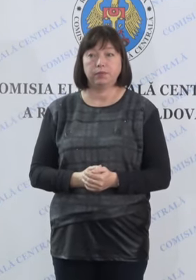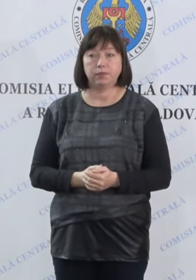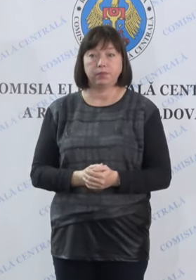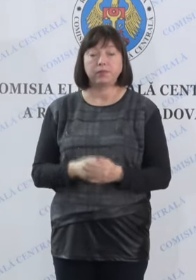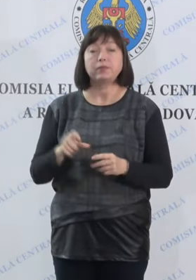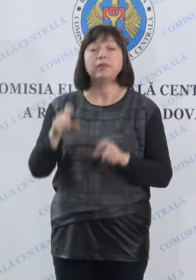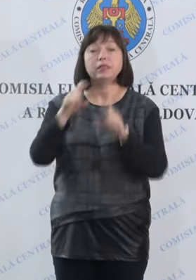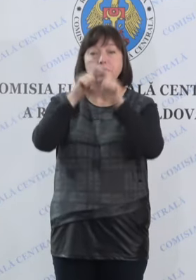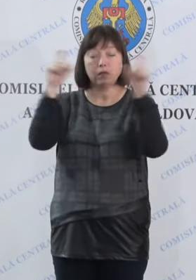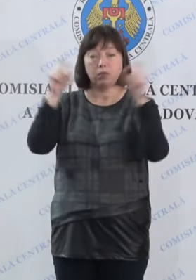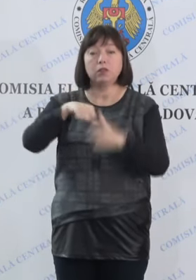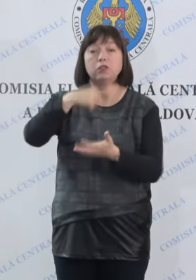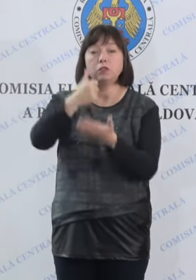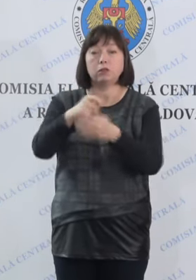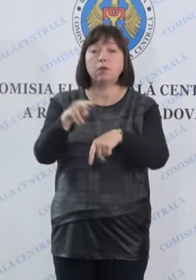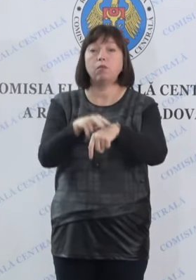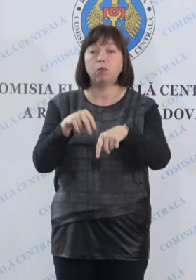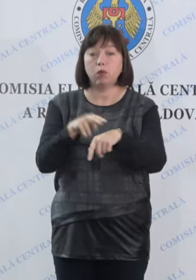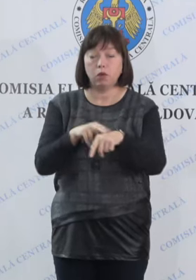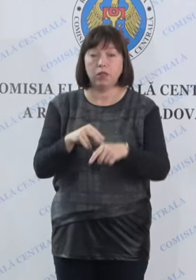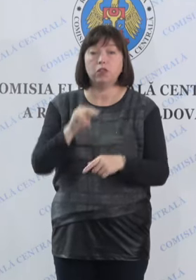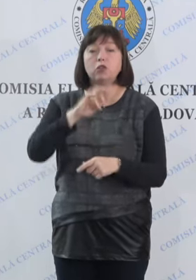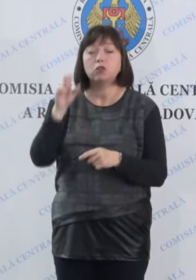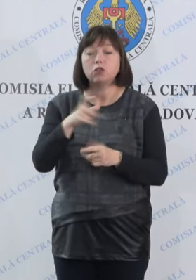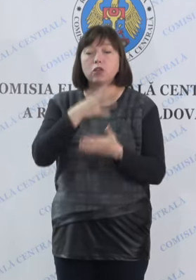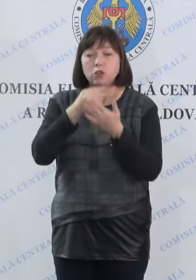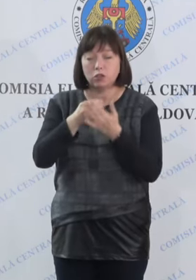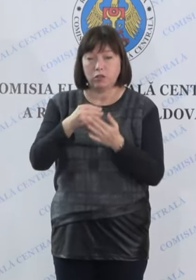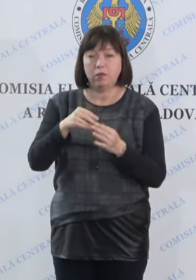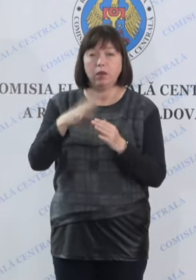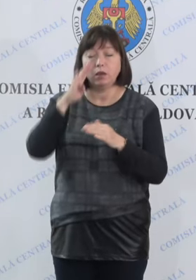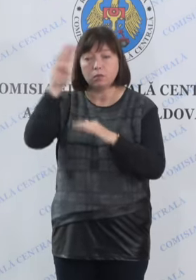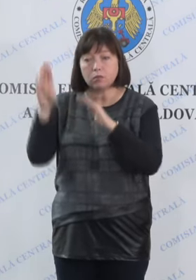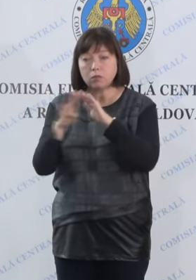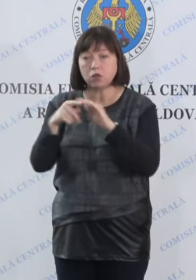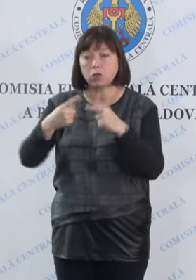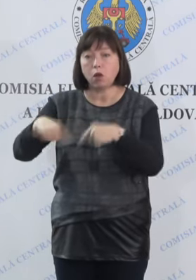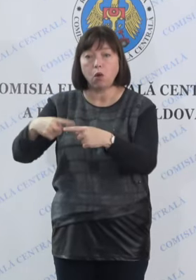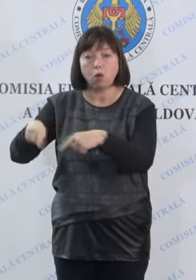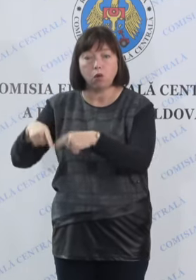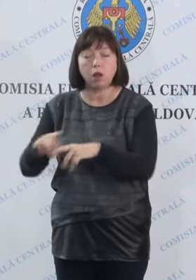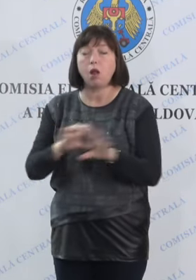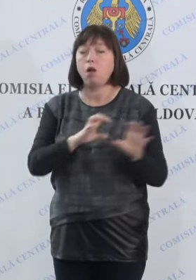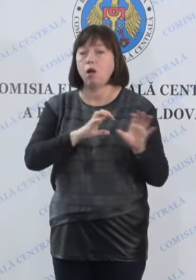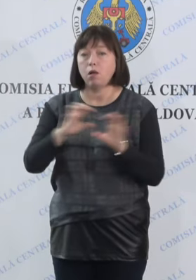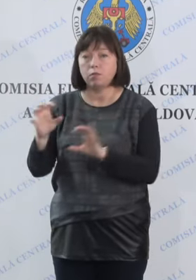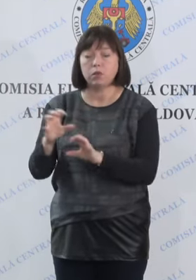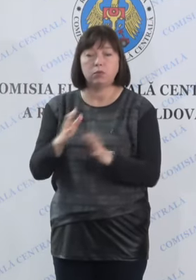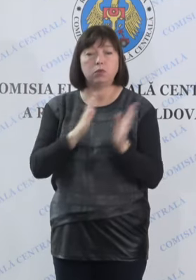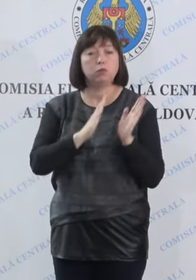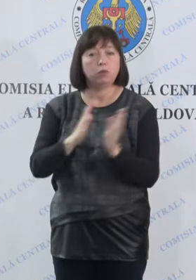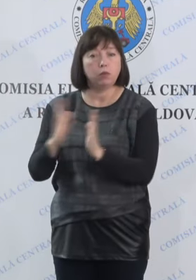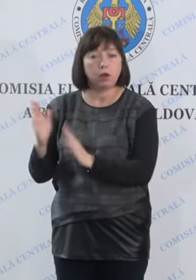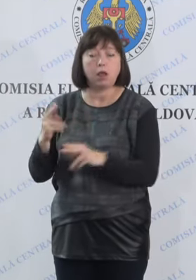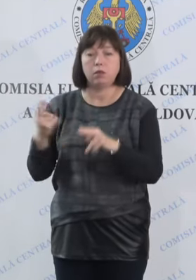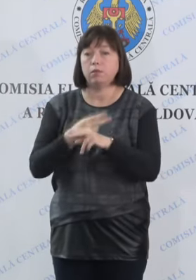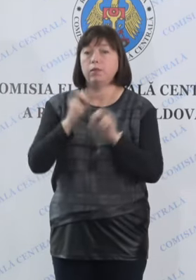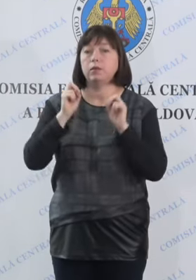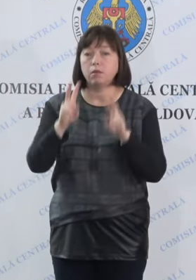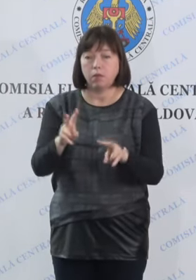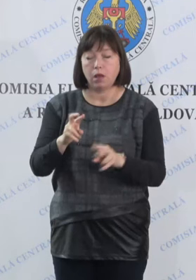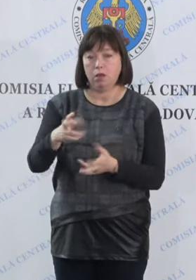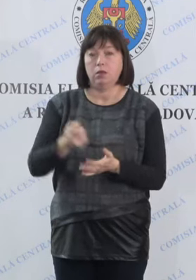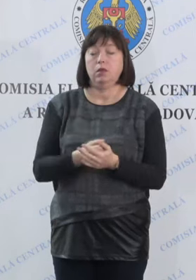Inspectoratul General de Poliție, prin intermediul subdiviziunilor din subordine, asigură măsurile de ordine și securitate